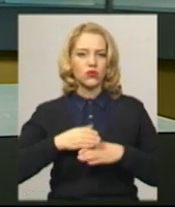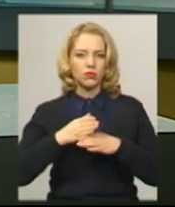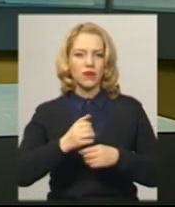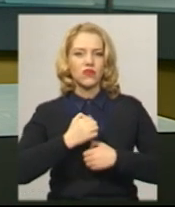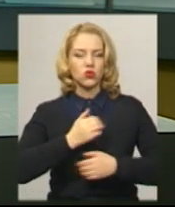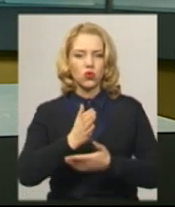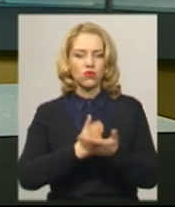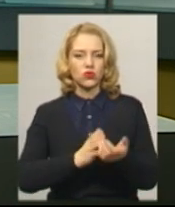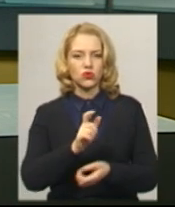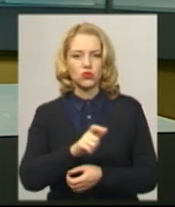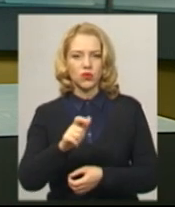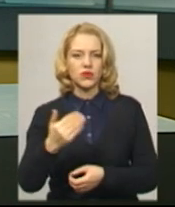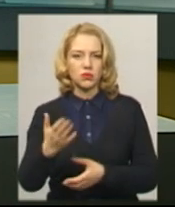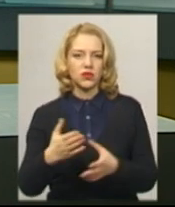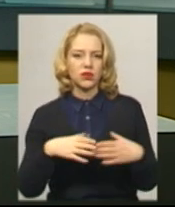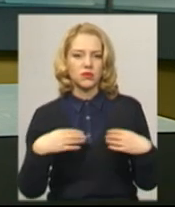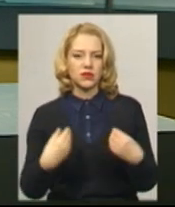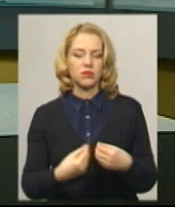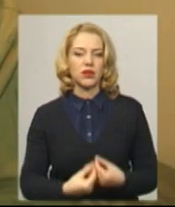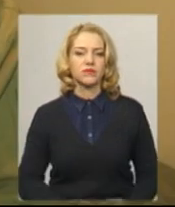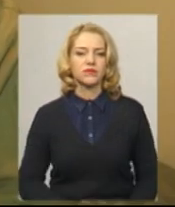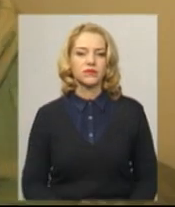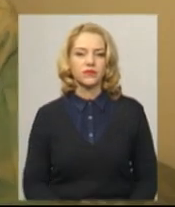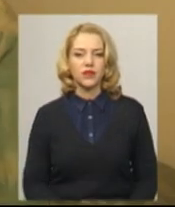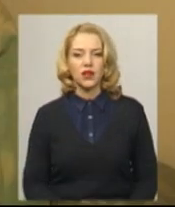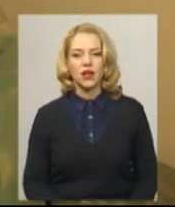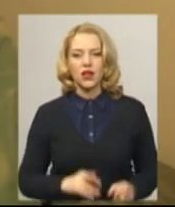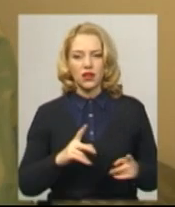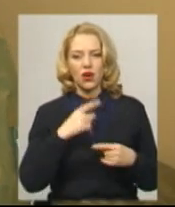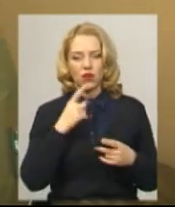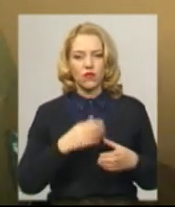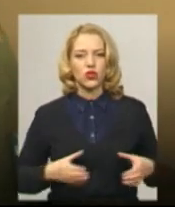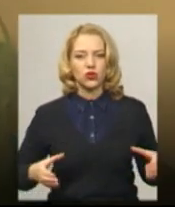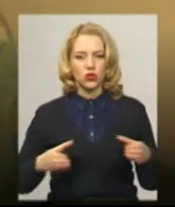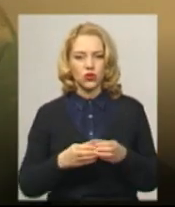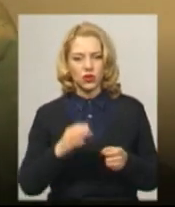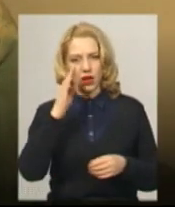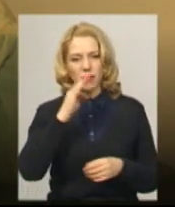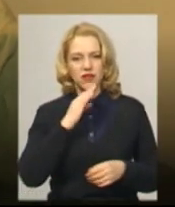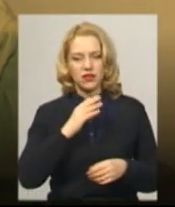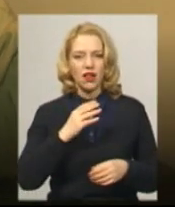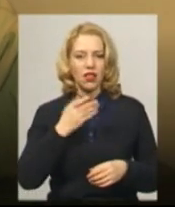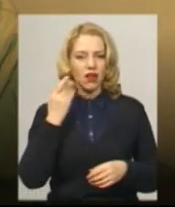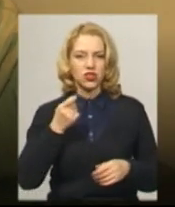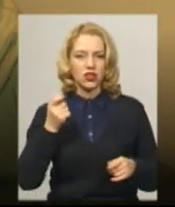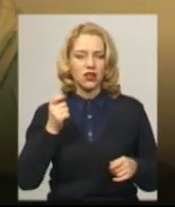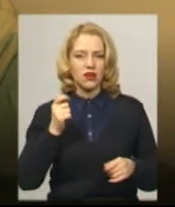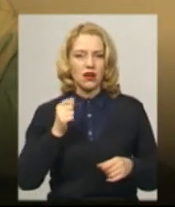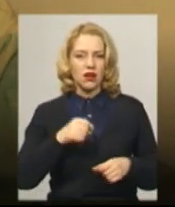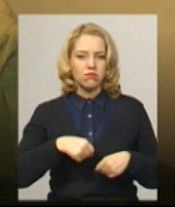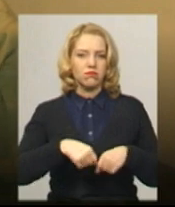військовослужбовцям та їхнім сім'ям. Як кажуть, що гуртами батька легше бити, тому ми